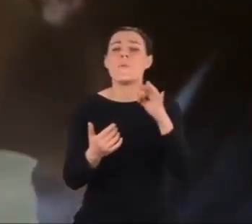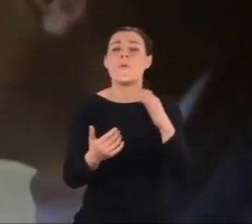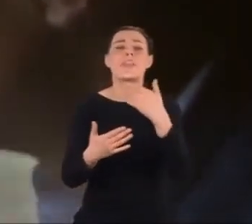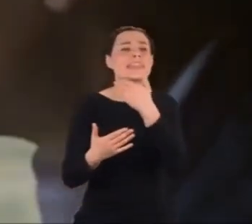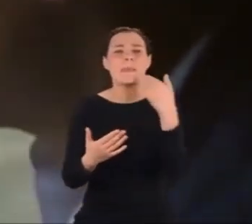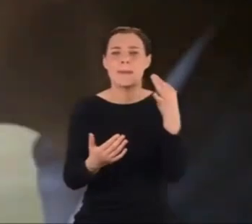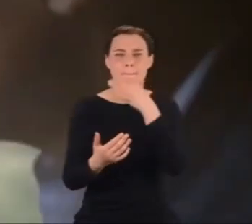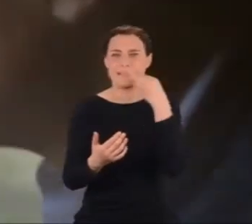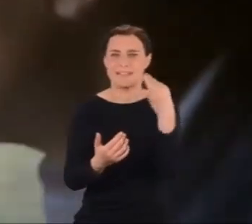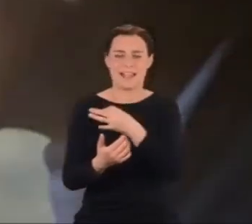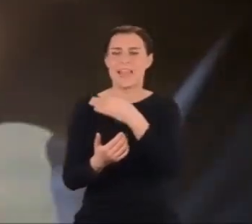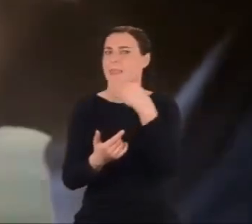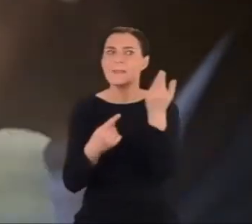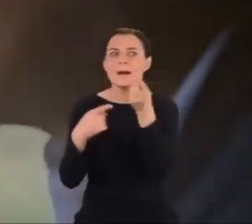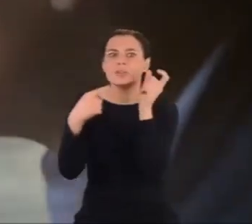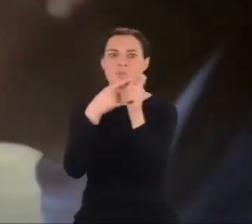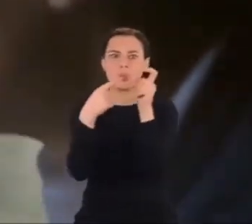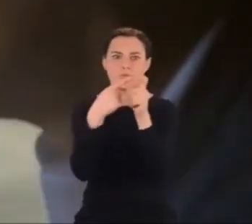sformułować?